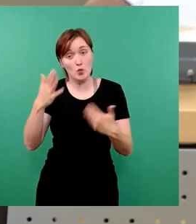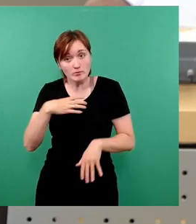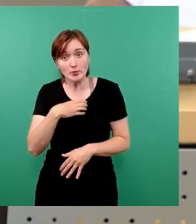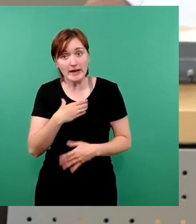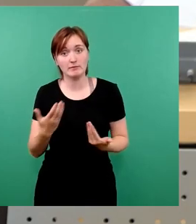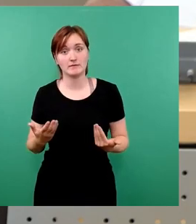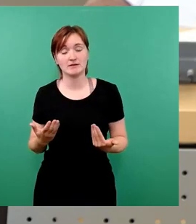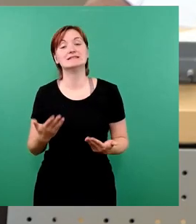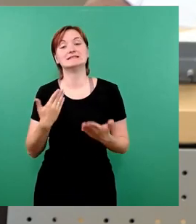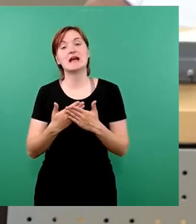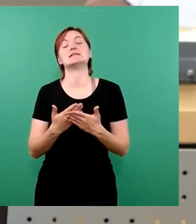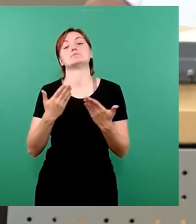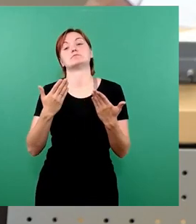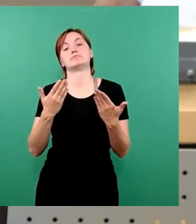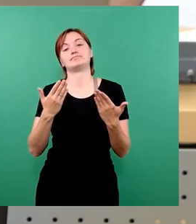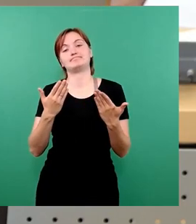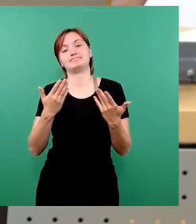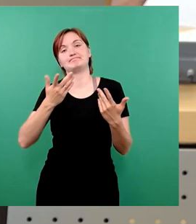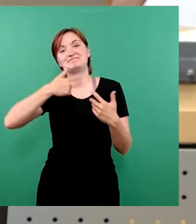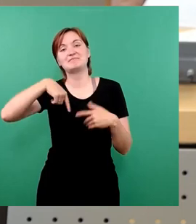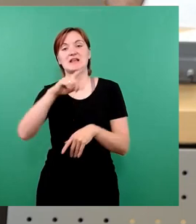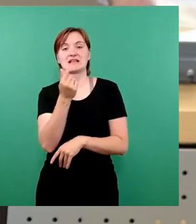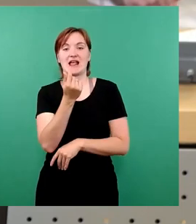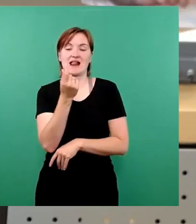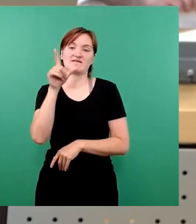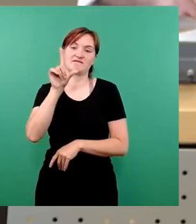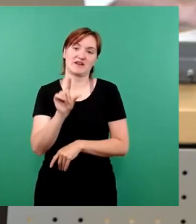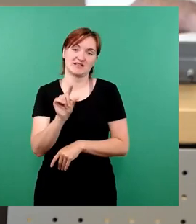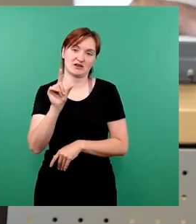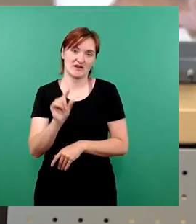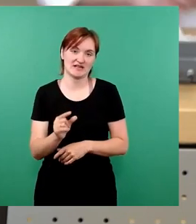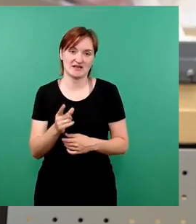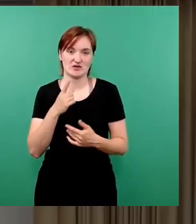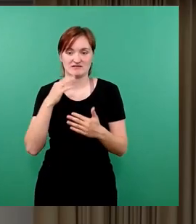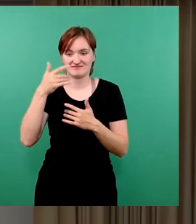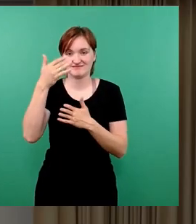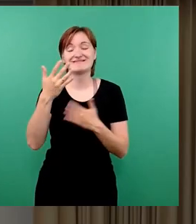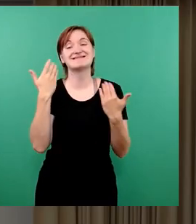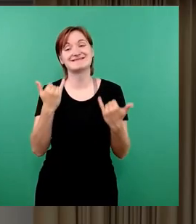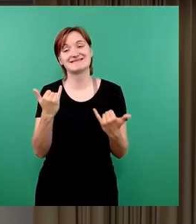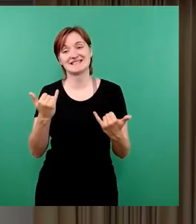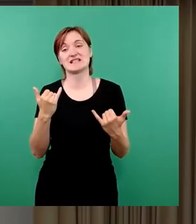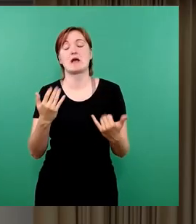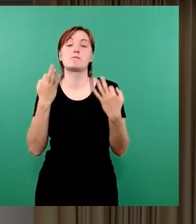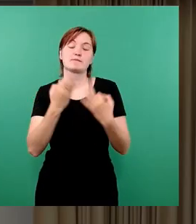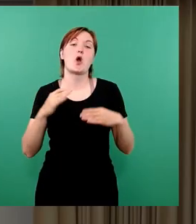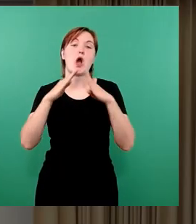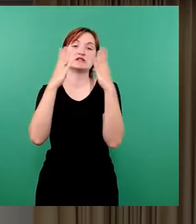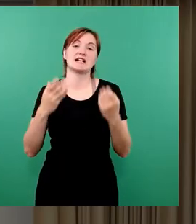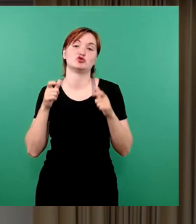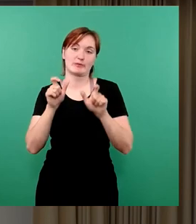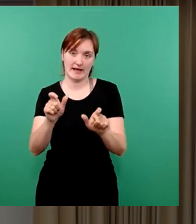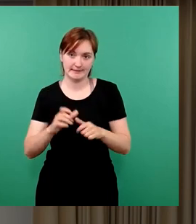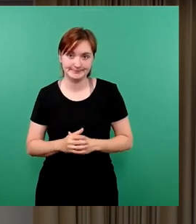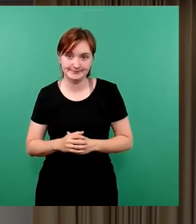das führt zu dem, dass wir genötigt sind, nach Jahren wieder eine Haushaltssperre zu verhängen und